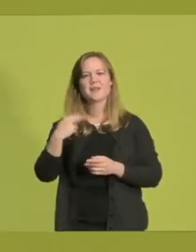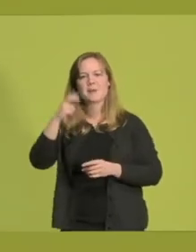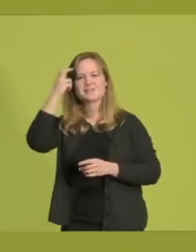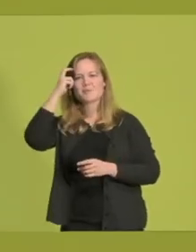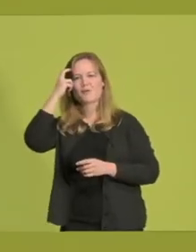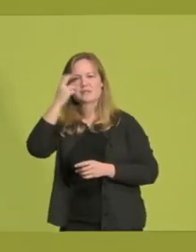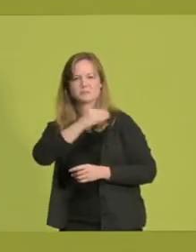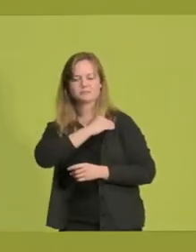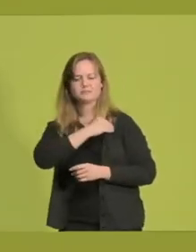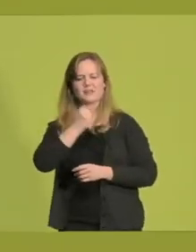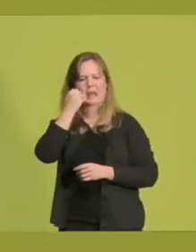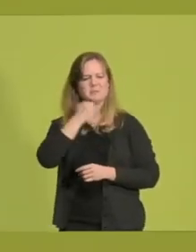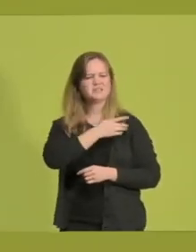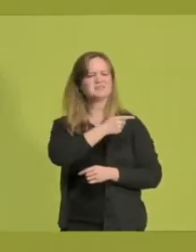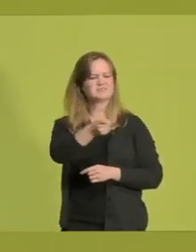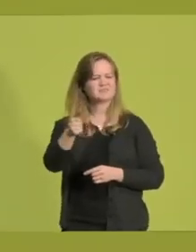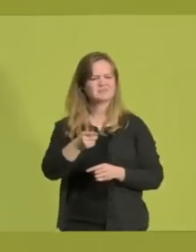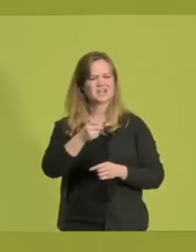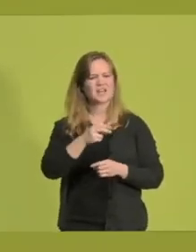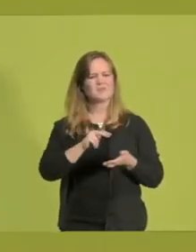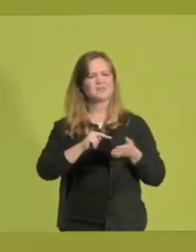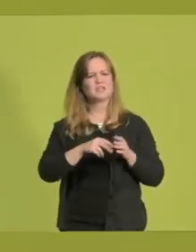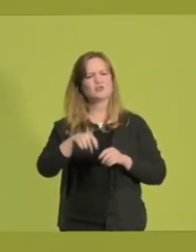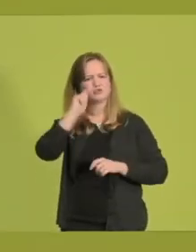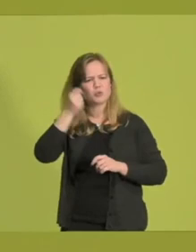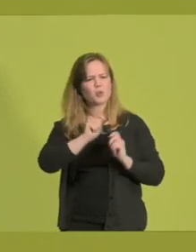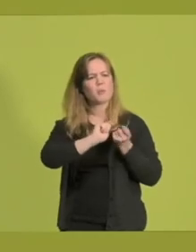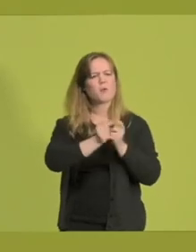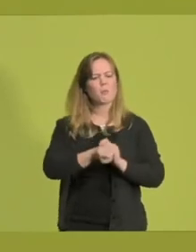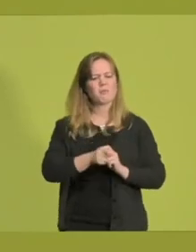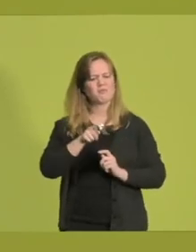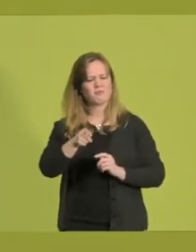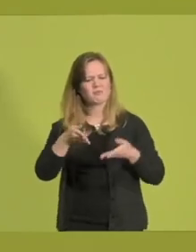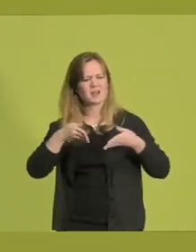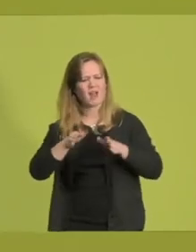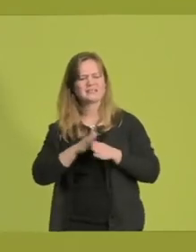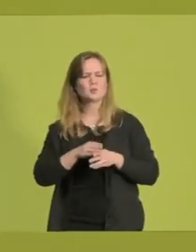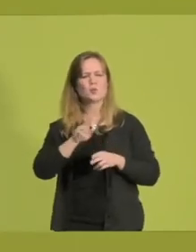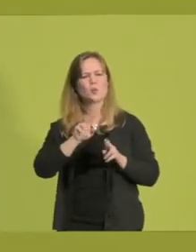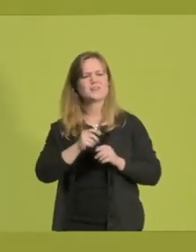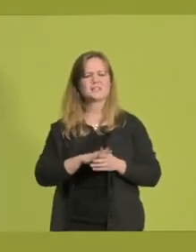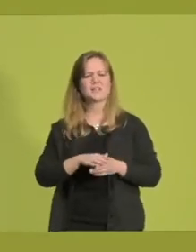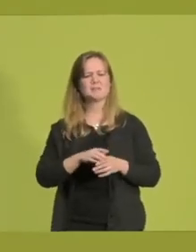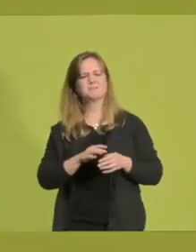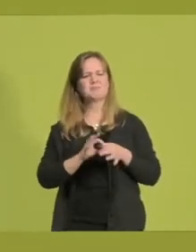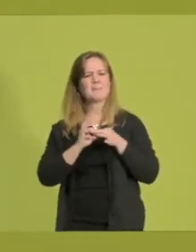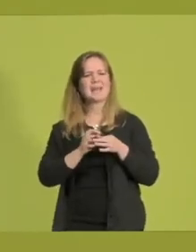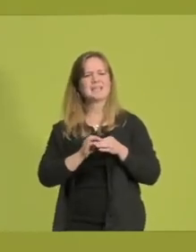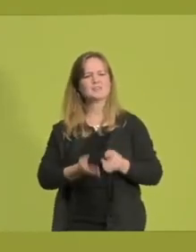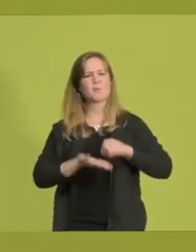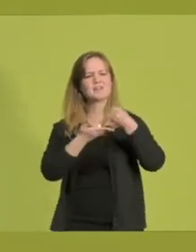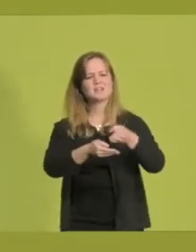wir sollten besser was anderes studieren, was nicht so unsicher ist und wo man nicht so abhängig von Subventionen sei. 21